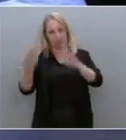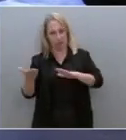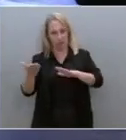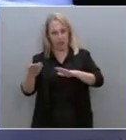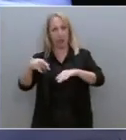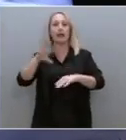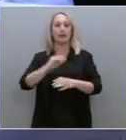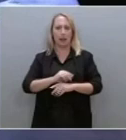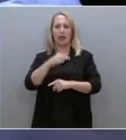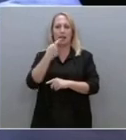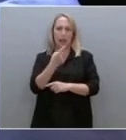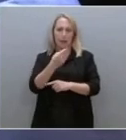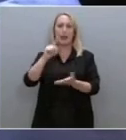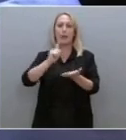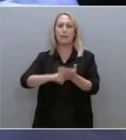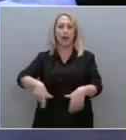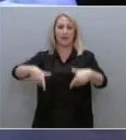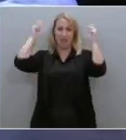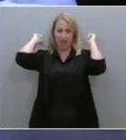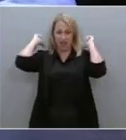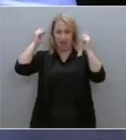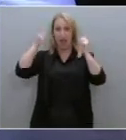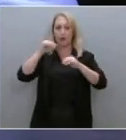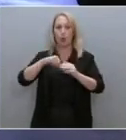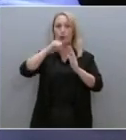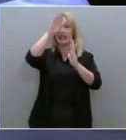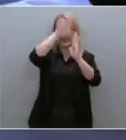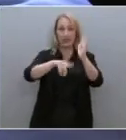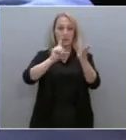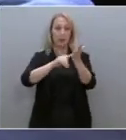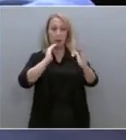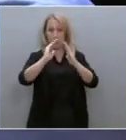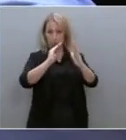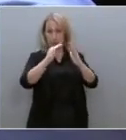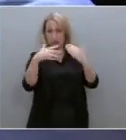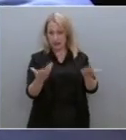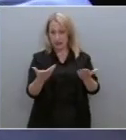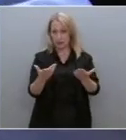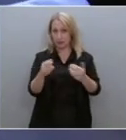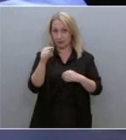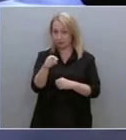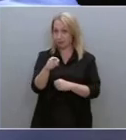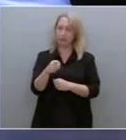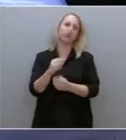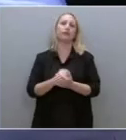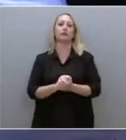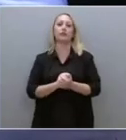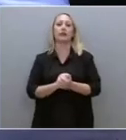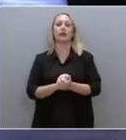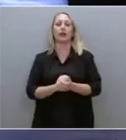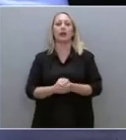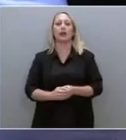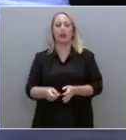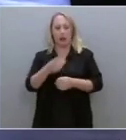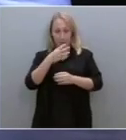πολίτες να διαφυλάξουν με το ακροτελεύτιο άρθρο το Σύνταγμα. Οι εκλογές είναι ένα θέμα που έχετε βάλει για να